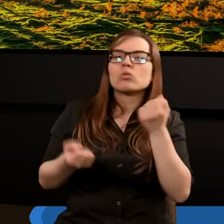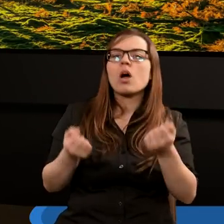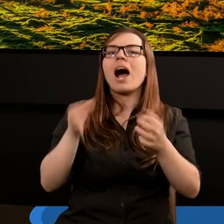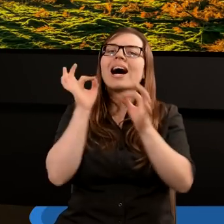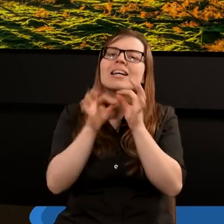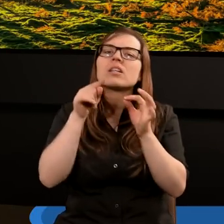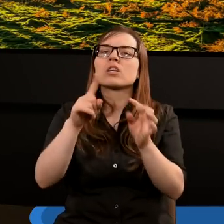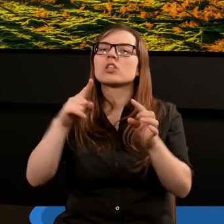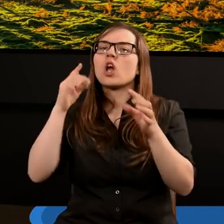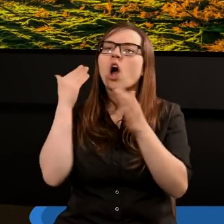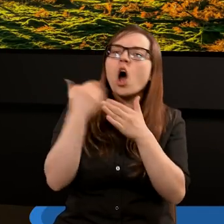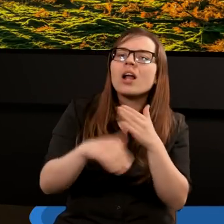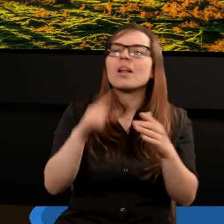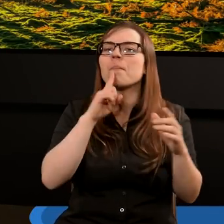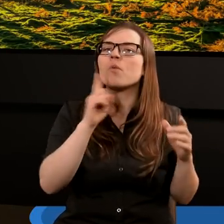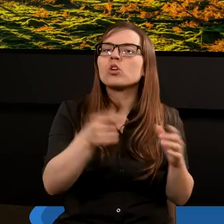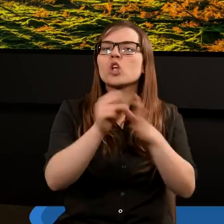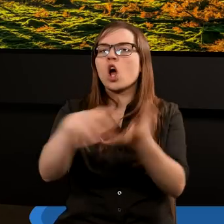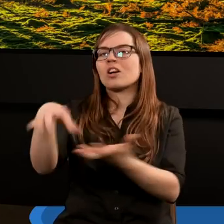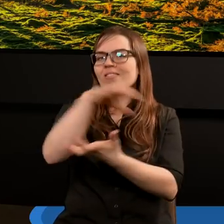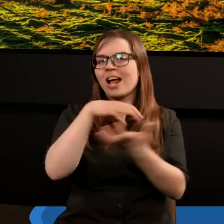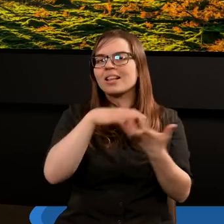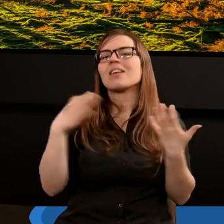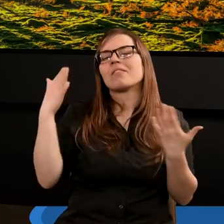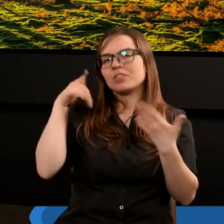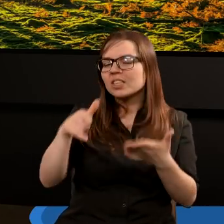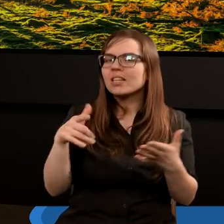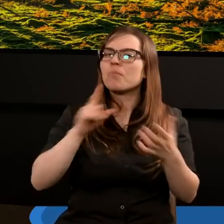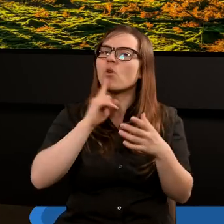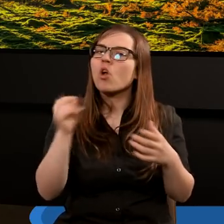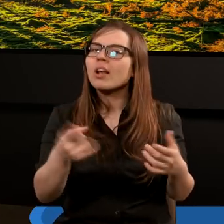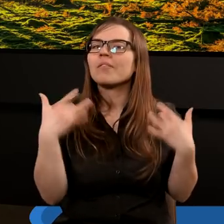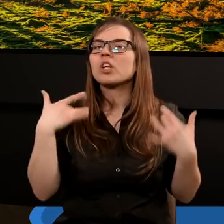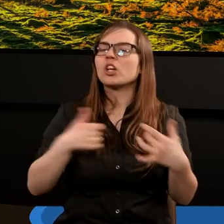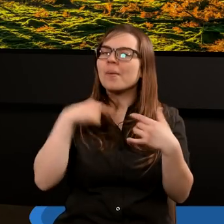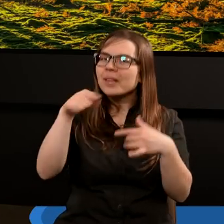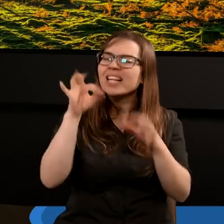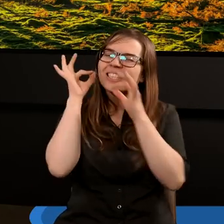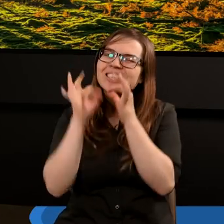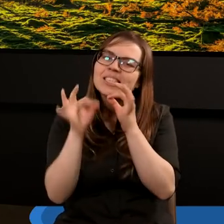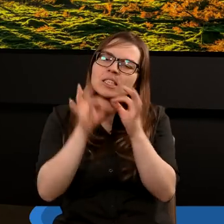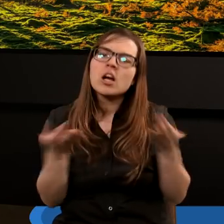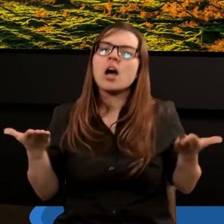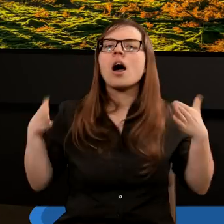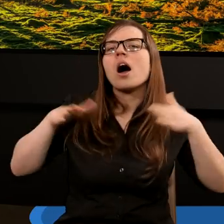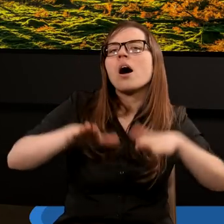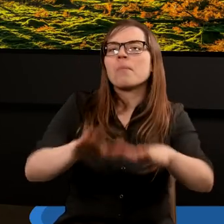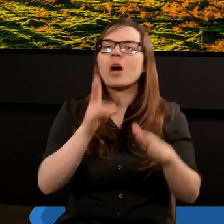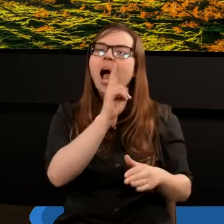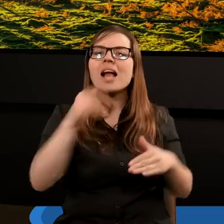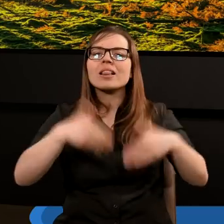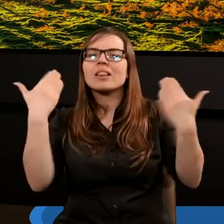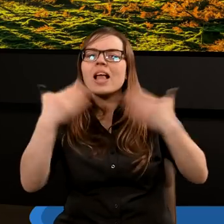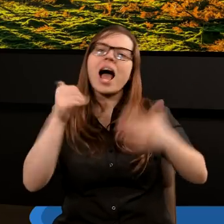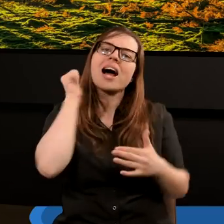szczególnego, ostatniego poselstwa do świata. Żyjmy tym poselstwem i niech Bóg szczególnie błogosławi nas, każdego dnia